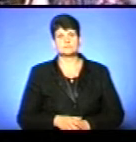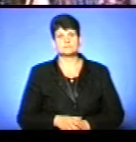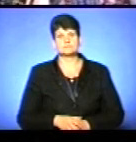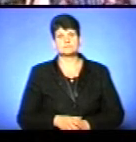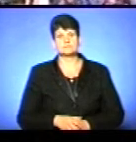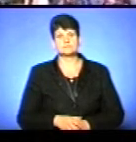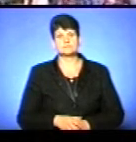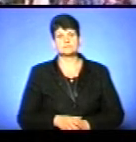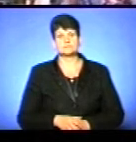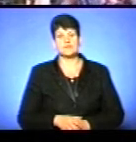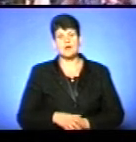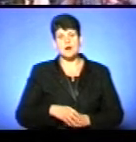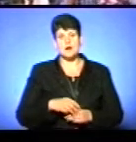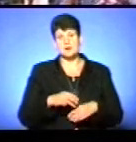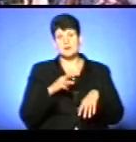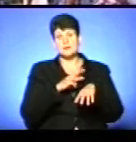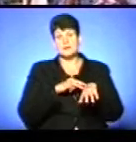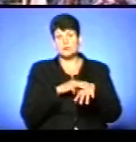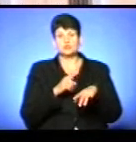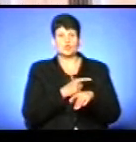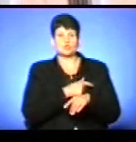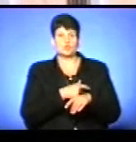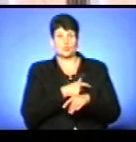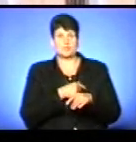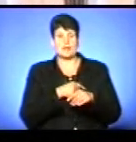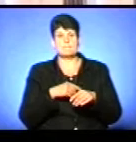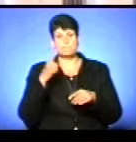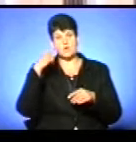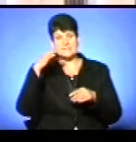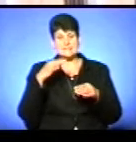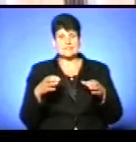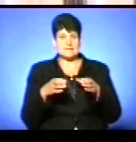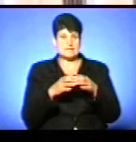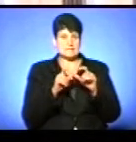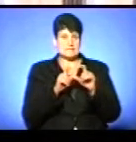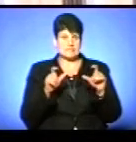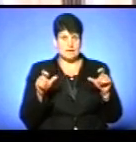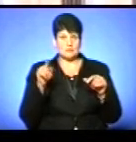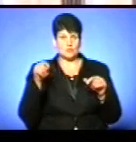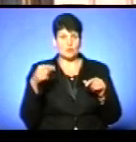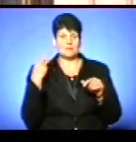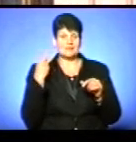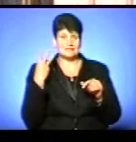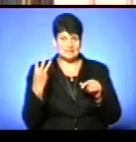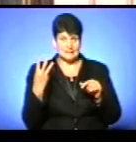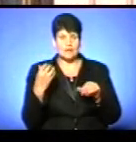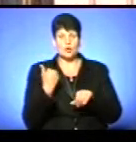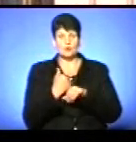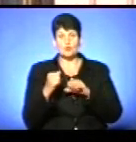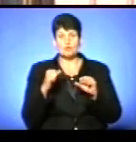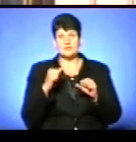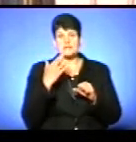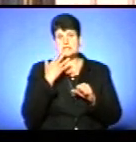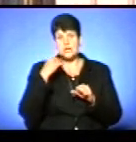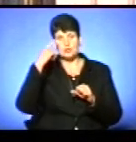А правоохоронці, що чергують на поліцейській станції номер 3 Тернопільського відділу поліції головного управління Нацполіції в